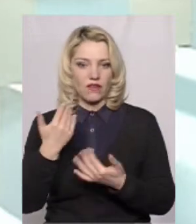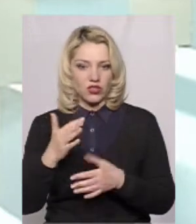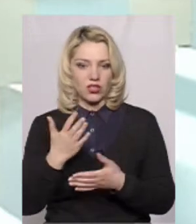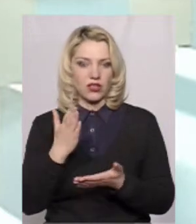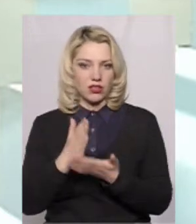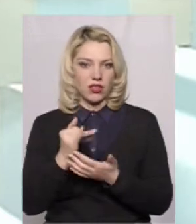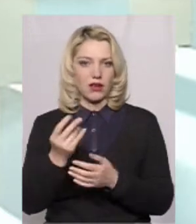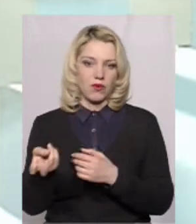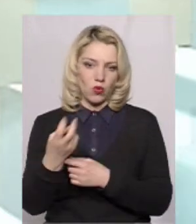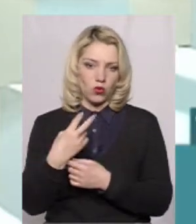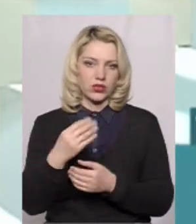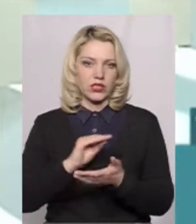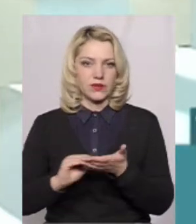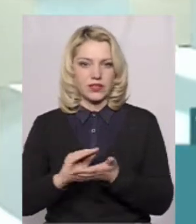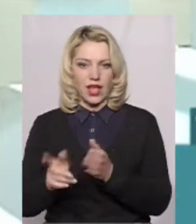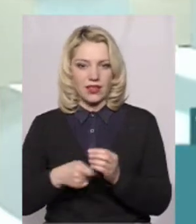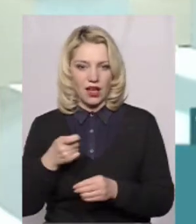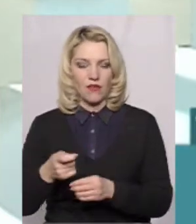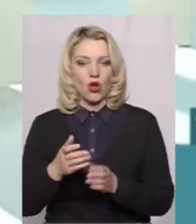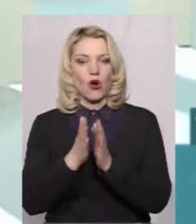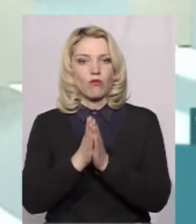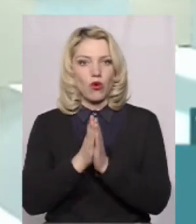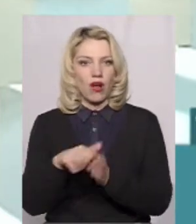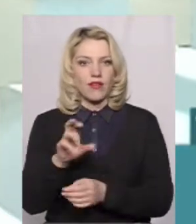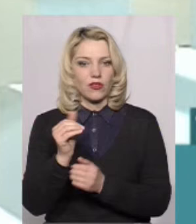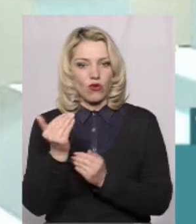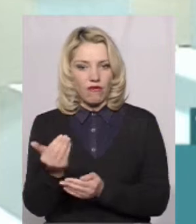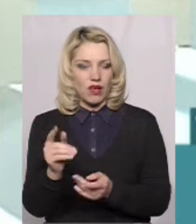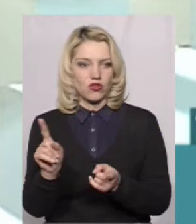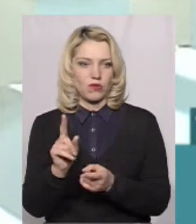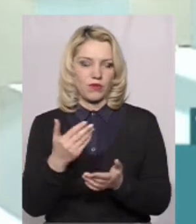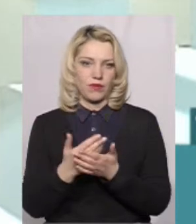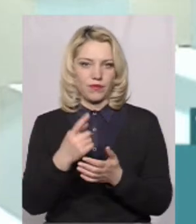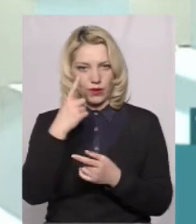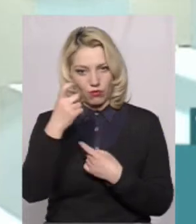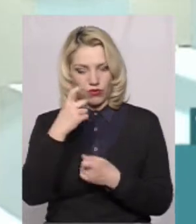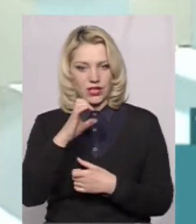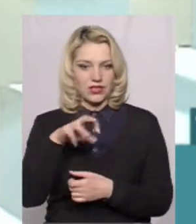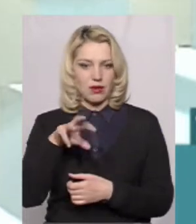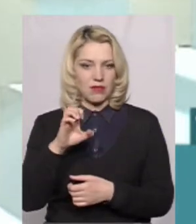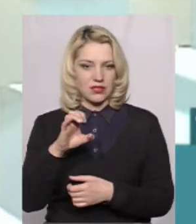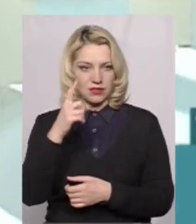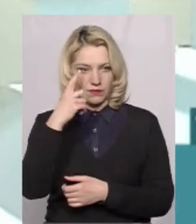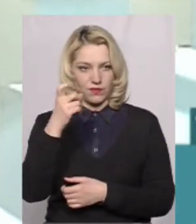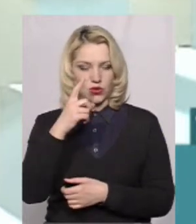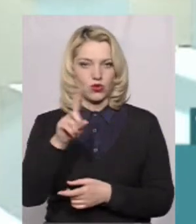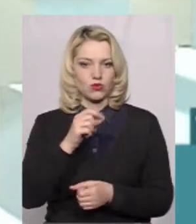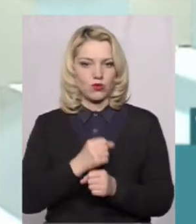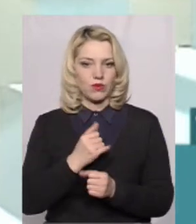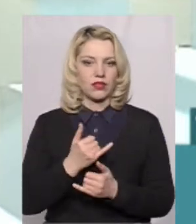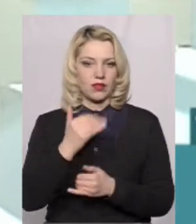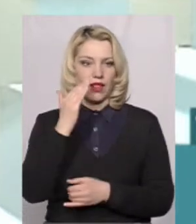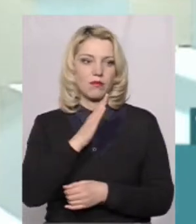Але не всі, на жаль, садочки. Тому просять таке от прохання, щоб хоча б якийсь смс чи якийсь сповіщення зробити